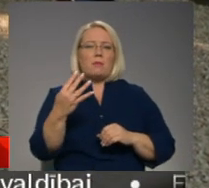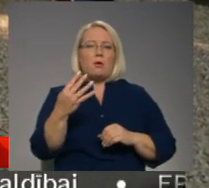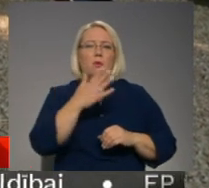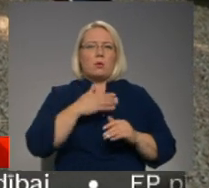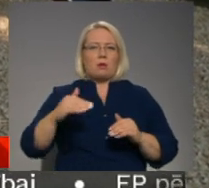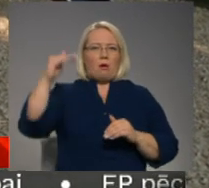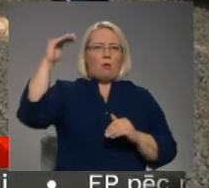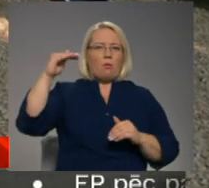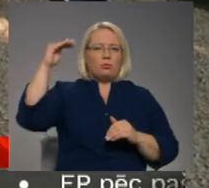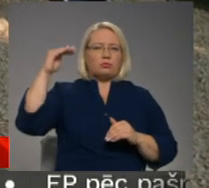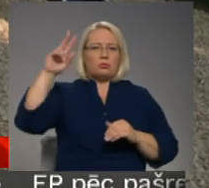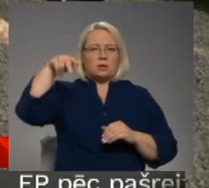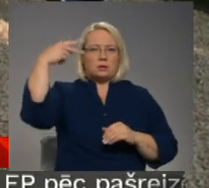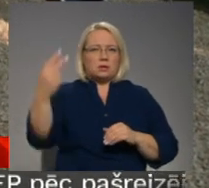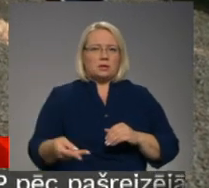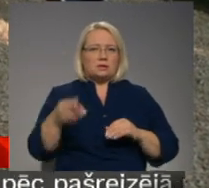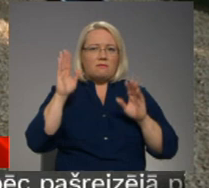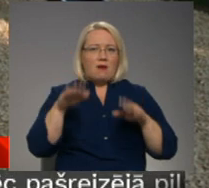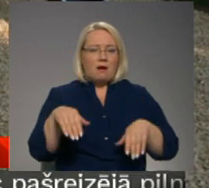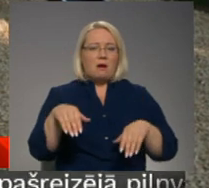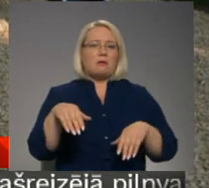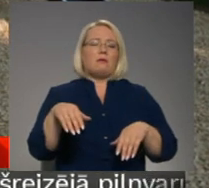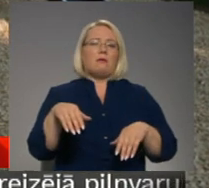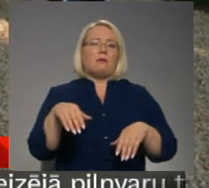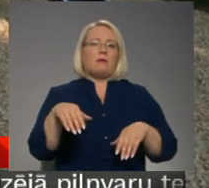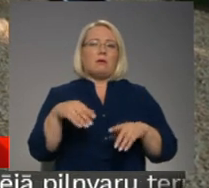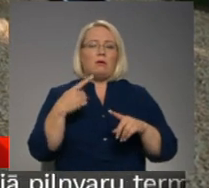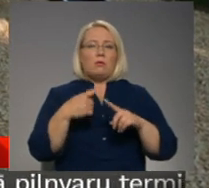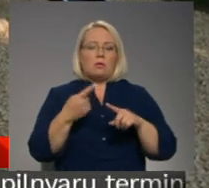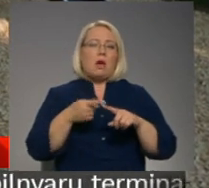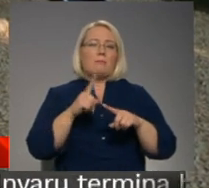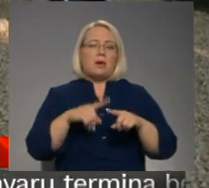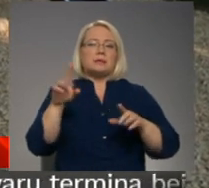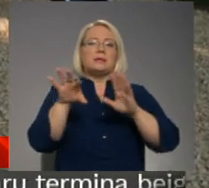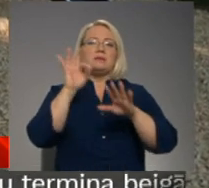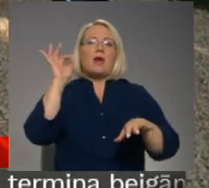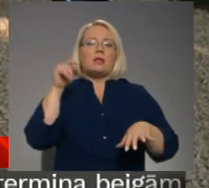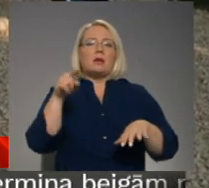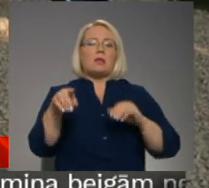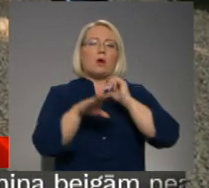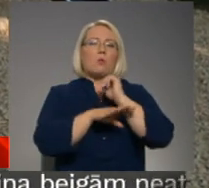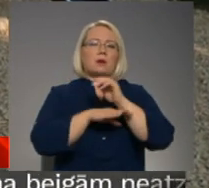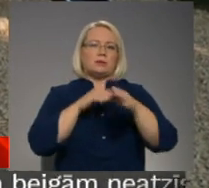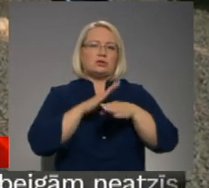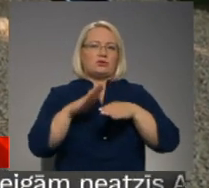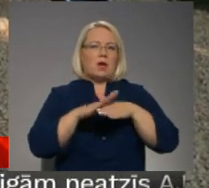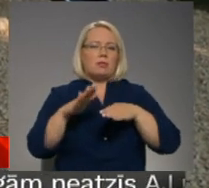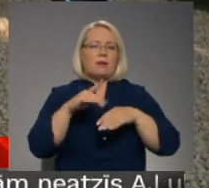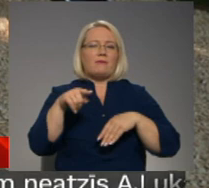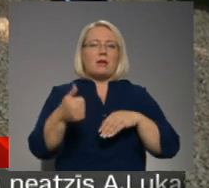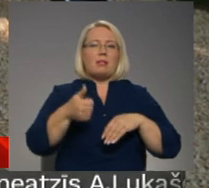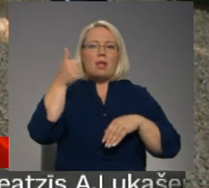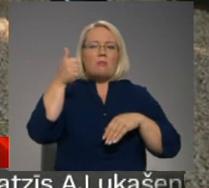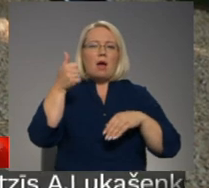diezgan augsts tas krišķanas augstums ir, un tāpēc ir izvēlēta tā koksnes šķelda, kas ir labāk